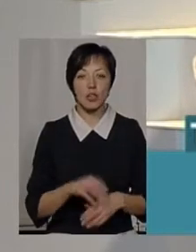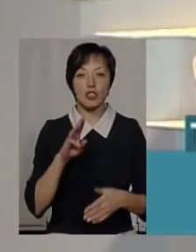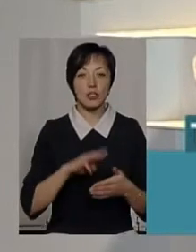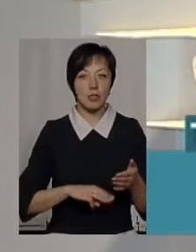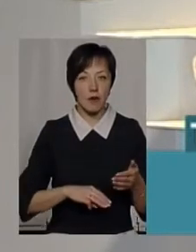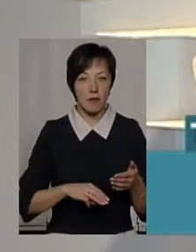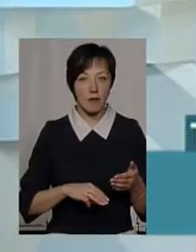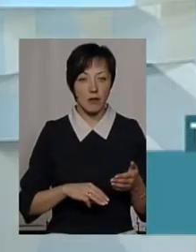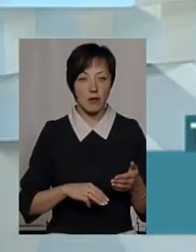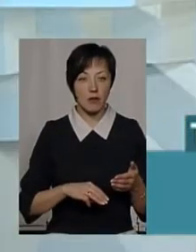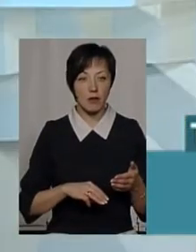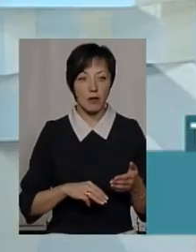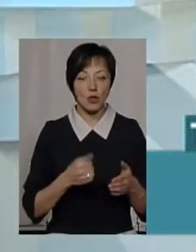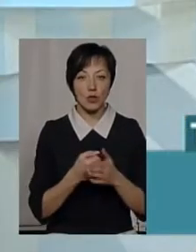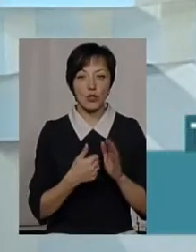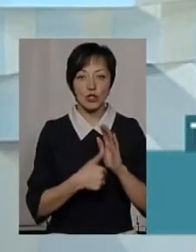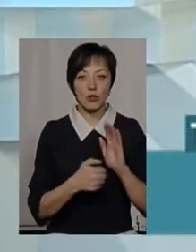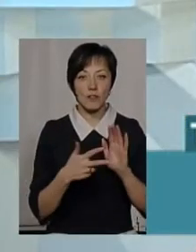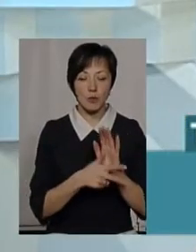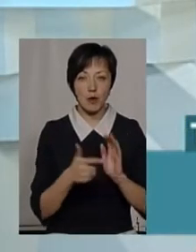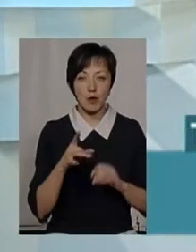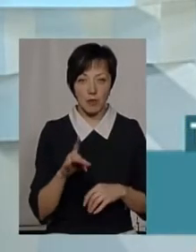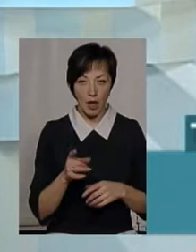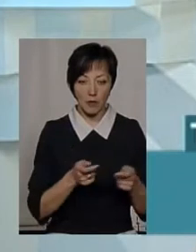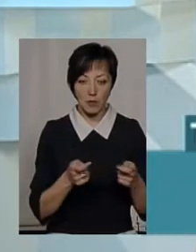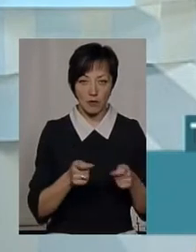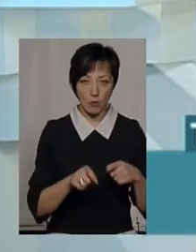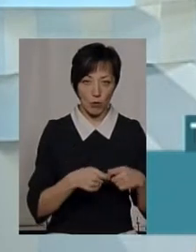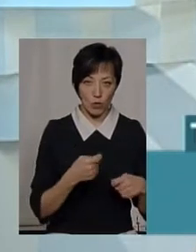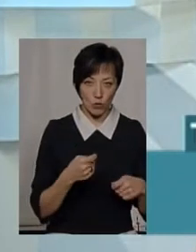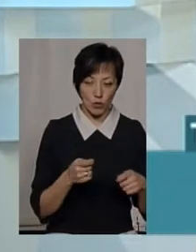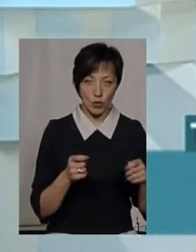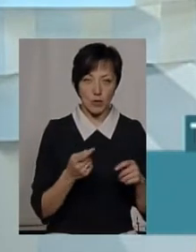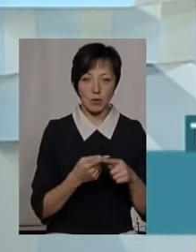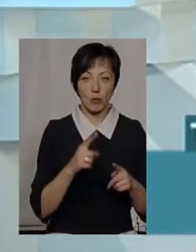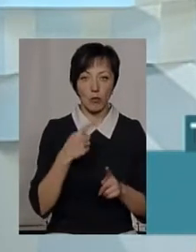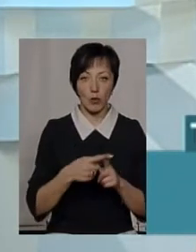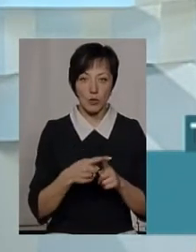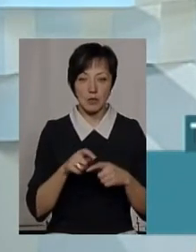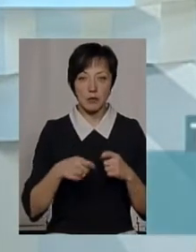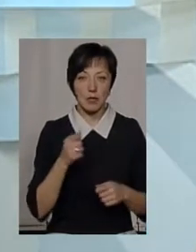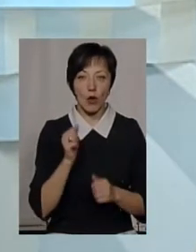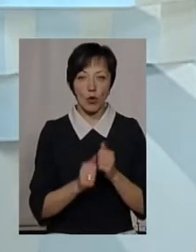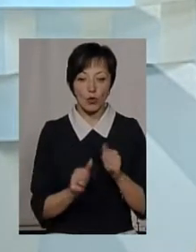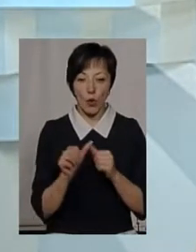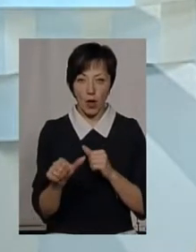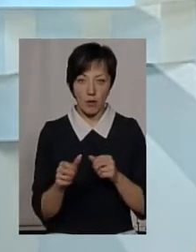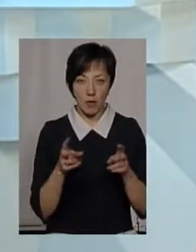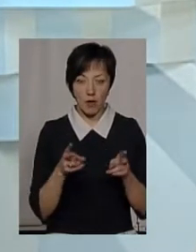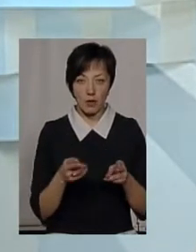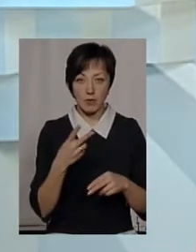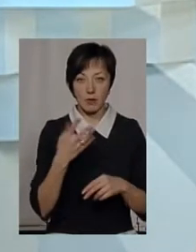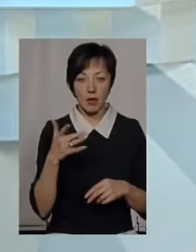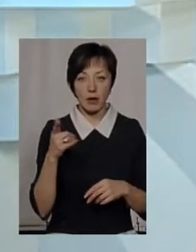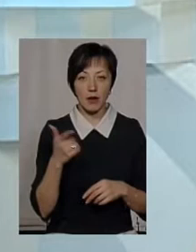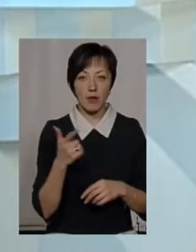штраф коливається до 680 гривень по адміністративному правопорушенню, плюс нараховуються збитки за кожного окремого особи. Зокрема, по